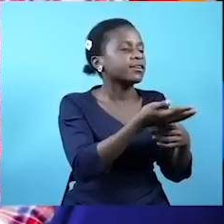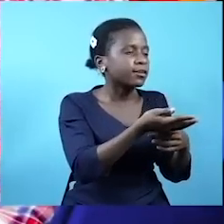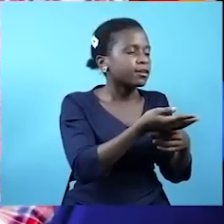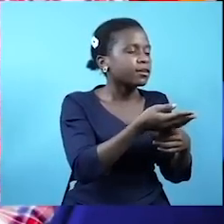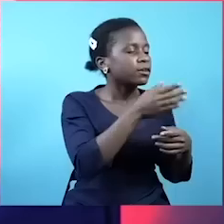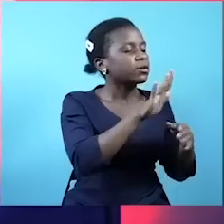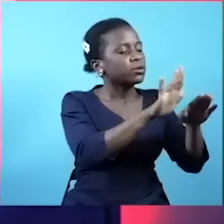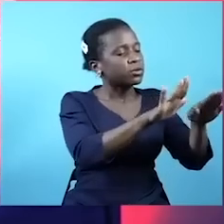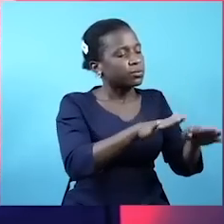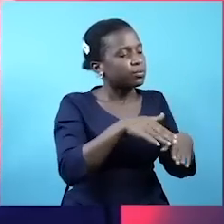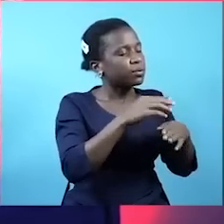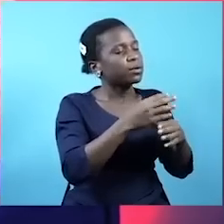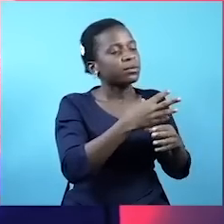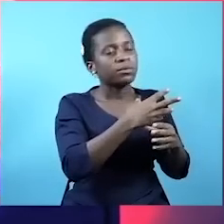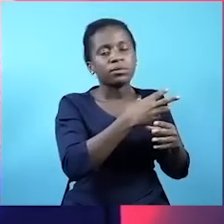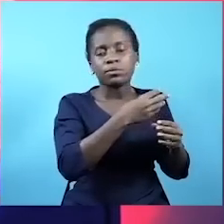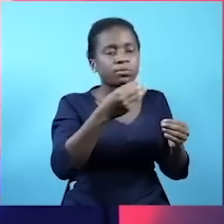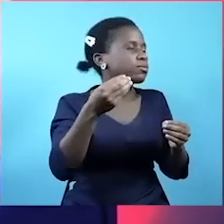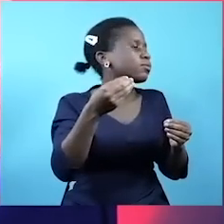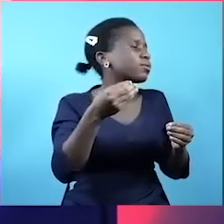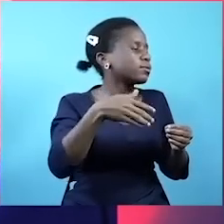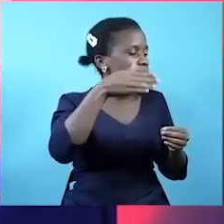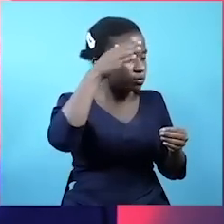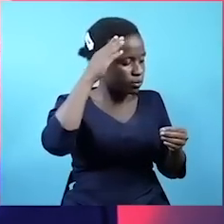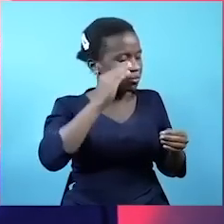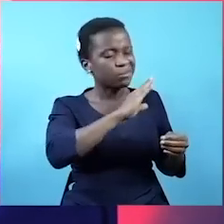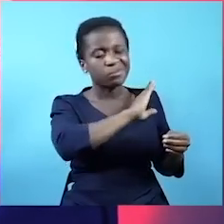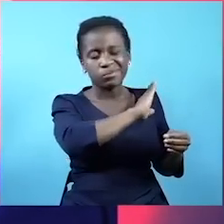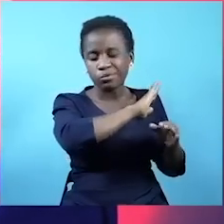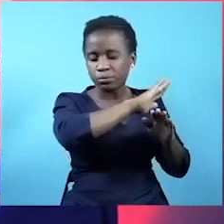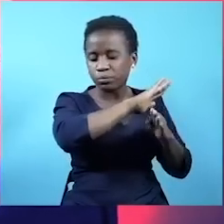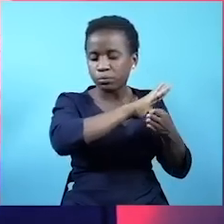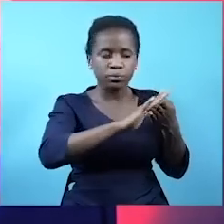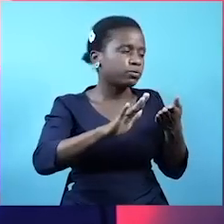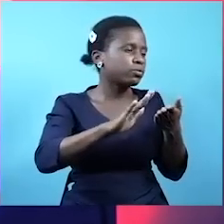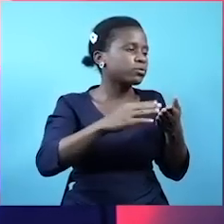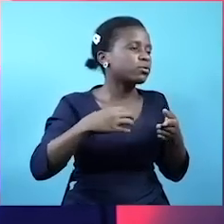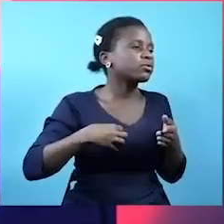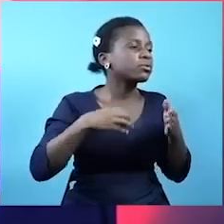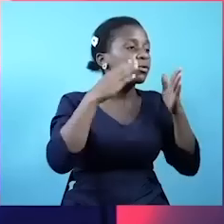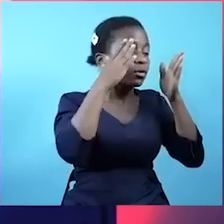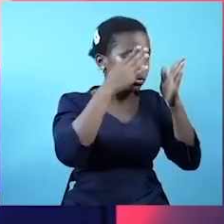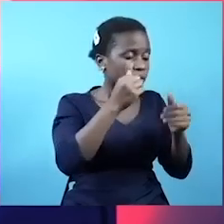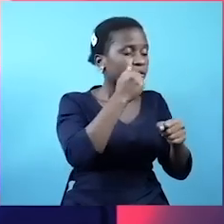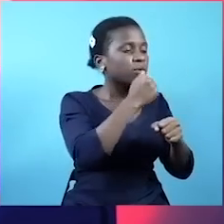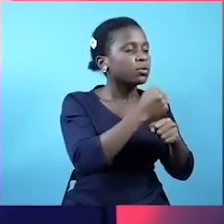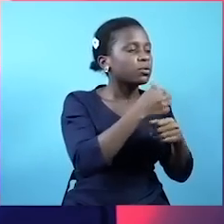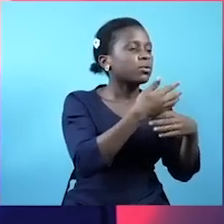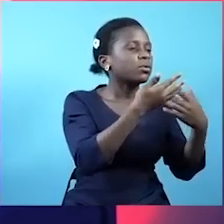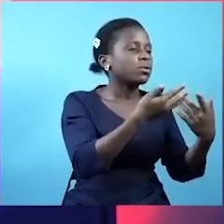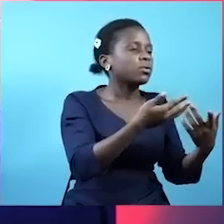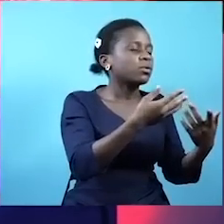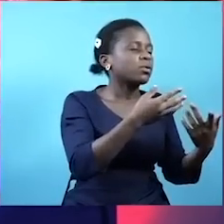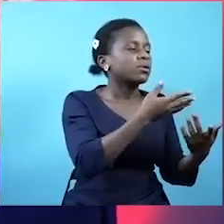Atuliribunge. Rilipaswa leo. Rilimeisha dissolve serekali. Nimefukuza waziri mkuu kazi. Na kwa matokewa kumfukuza waziri mkuu kazi.